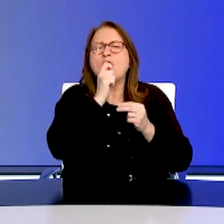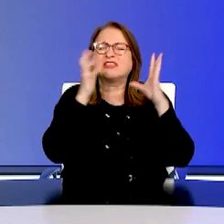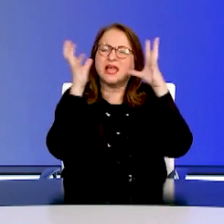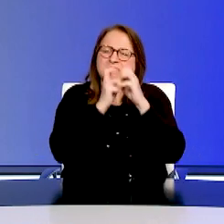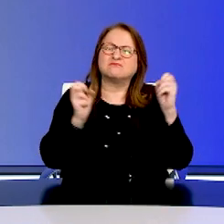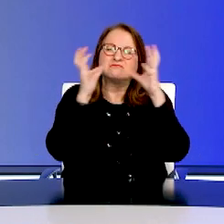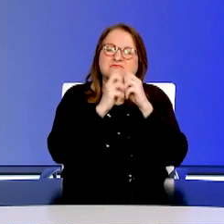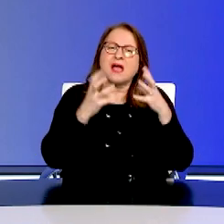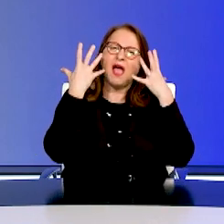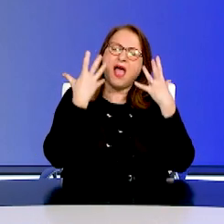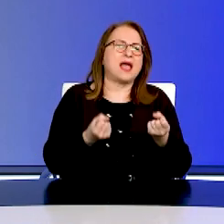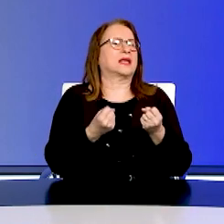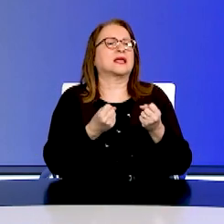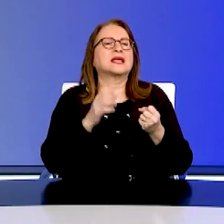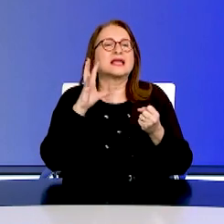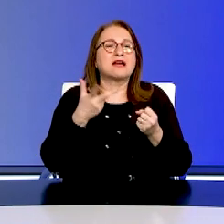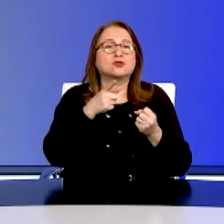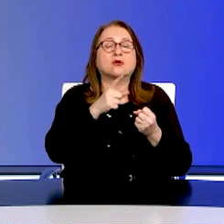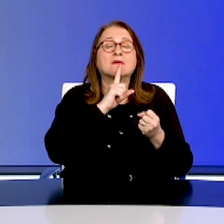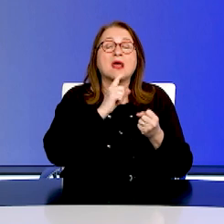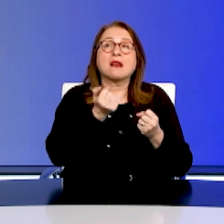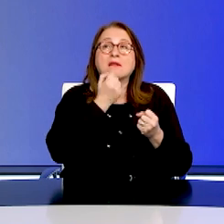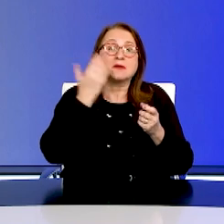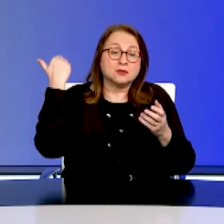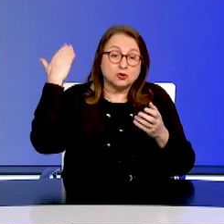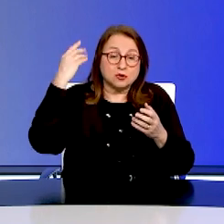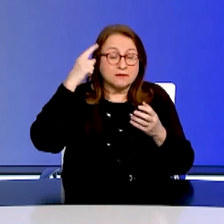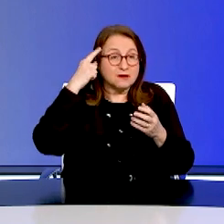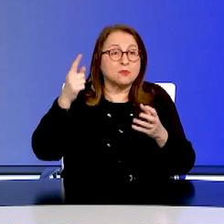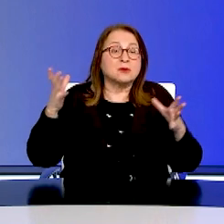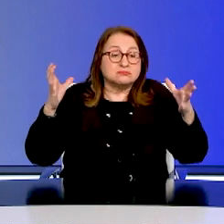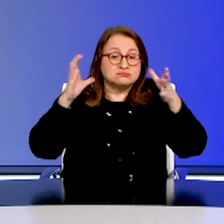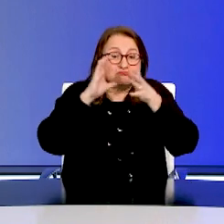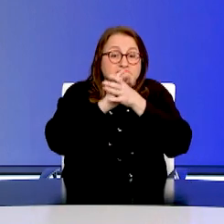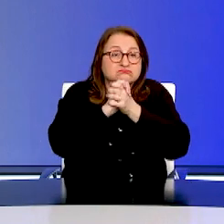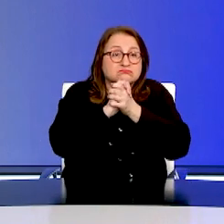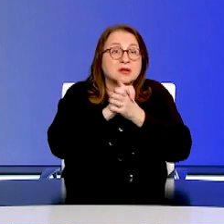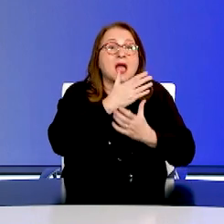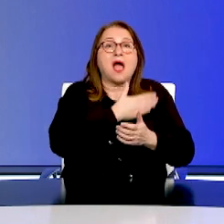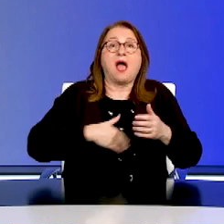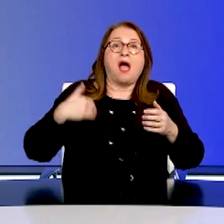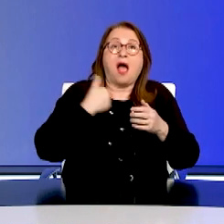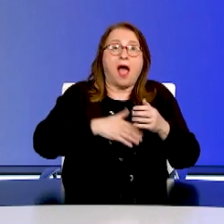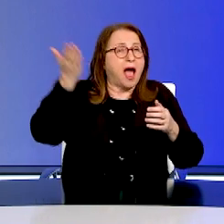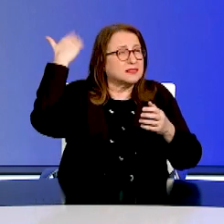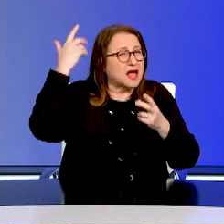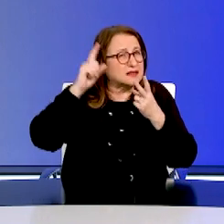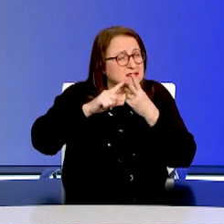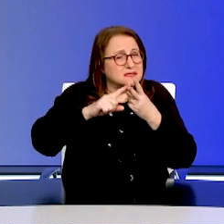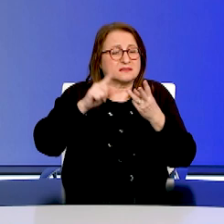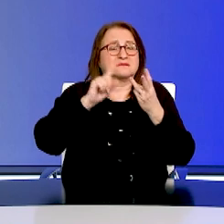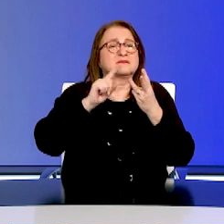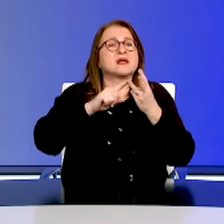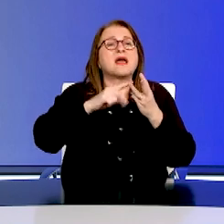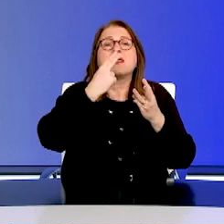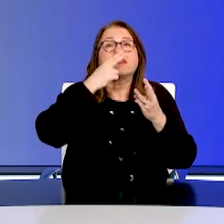Βαλγαρικών πολέμων, του έπους του 40 και της αντίστασης, την κοινή μας τάση κατά της δικτατορίας και την κοινή μας δράση